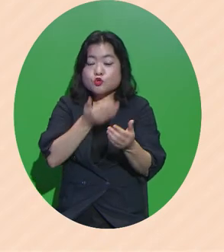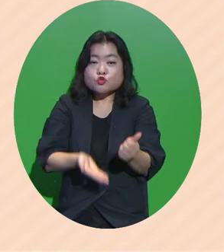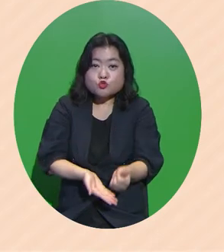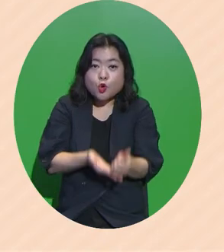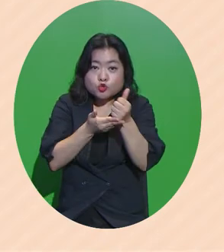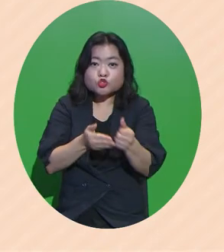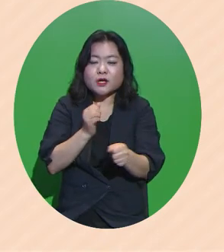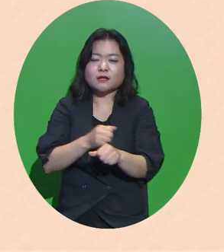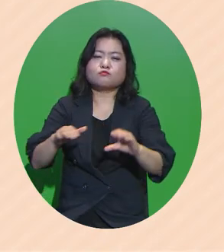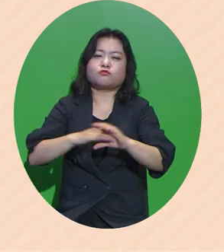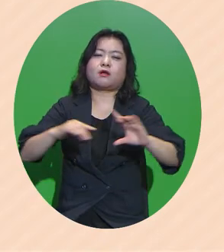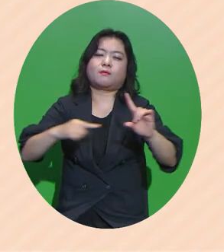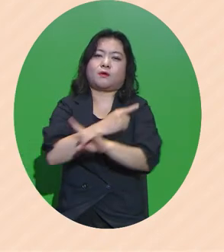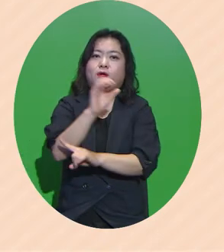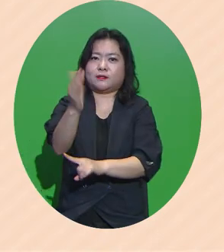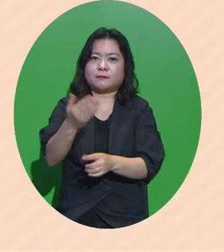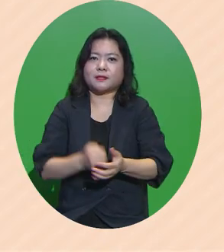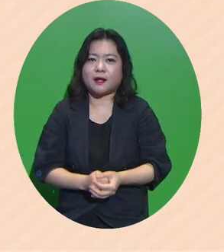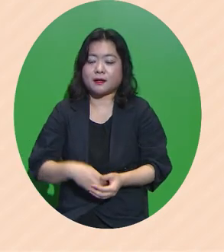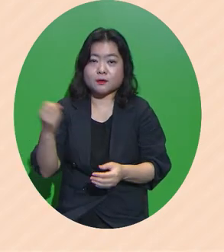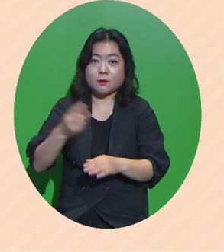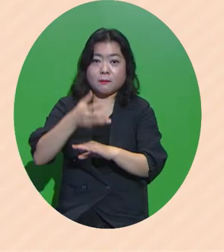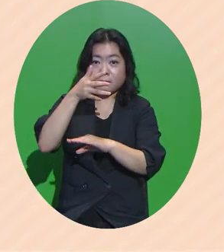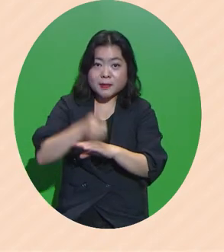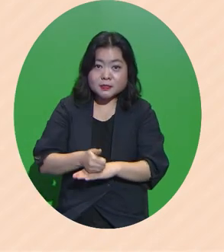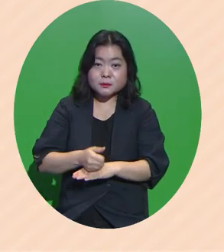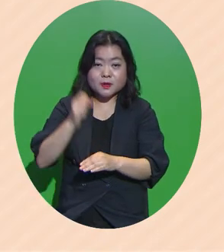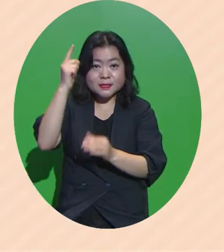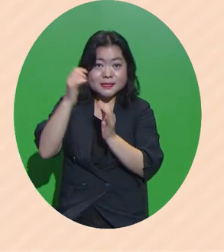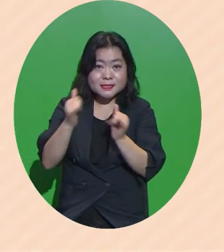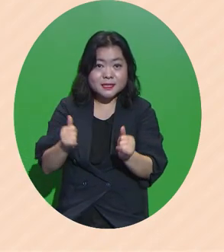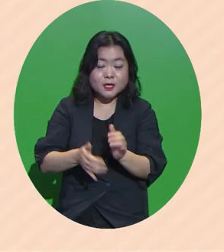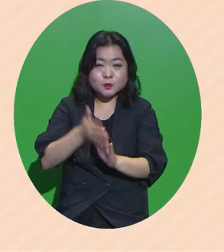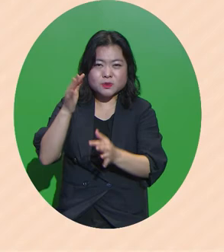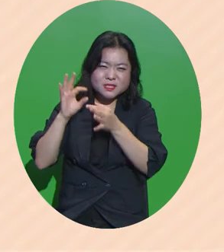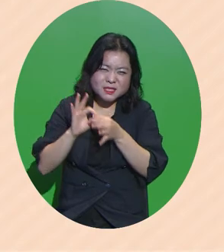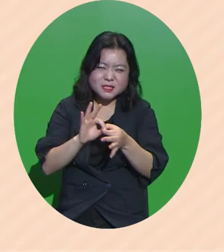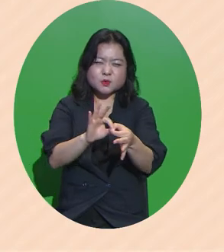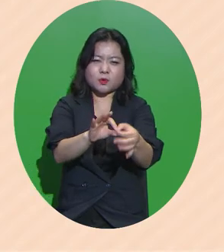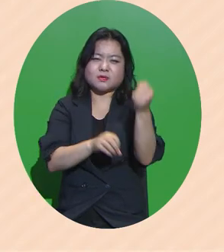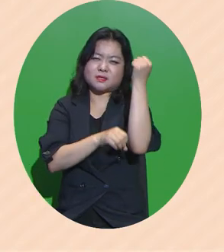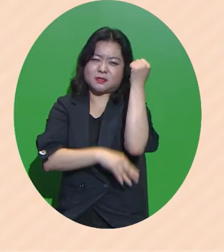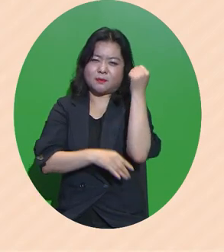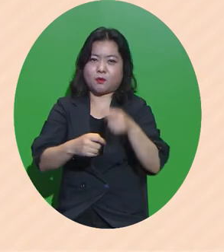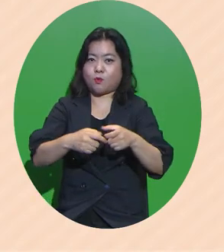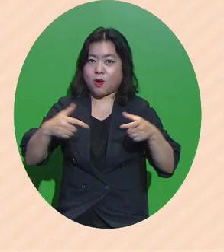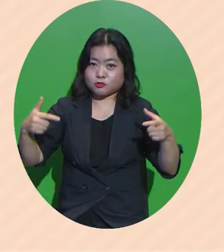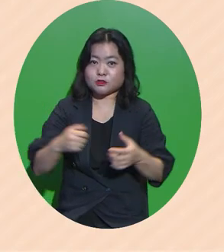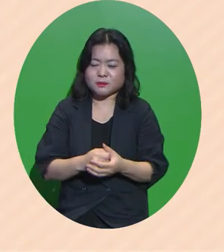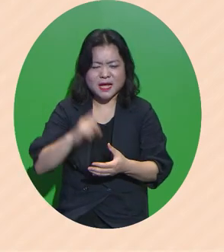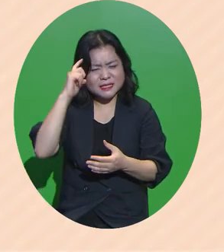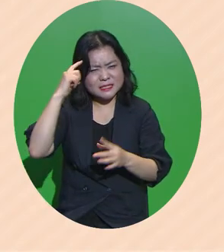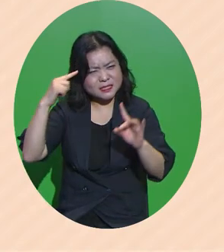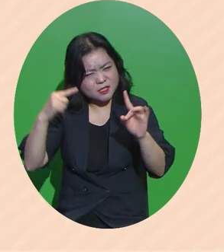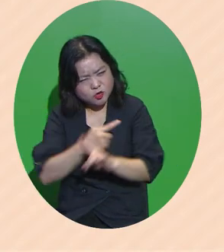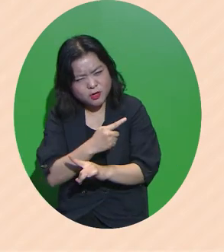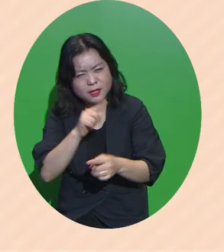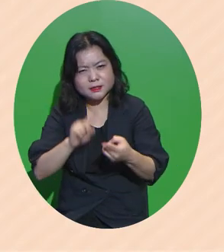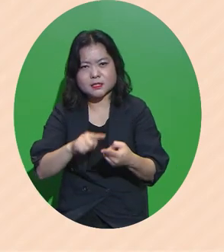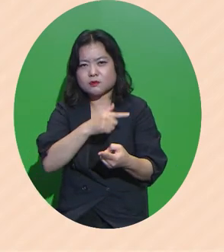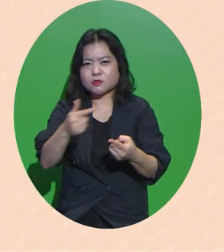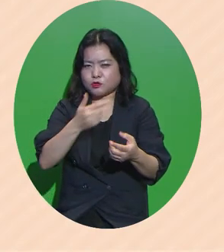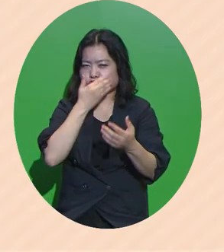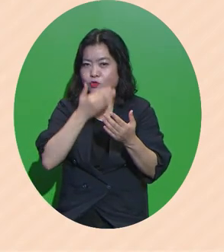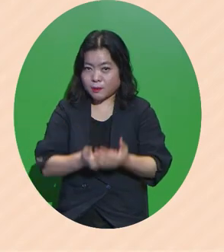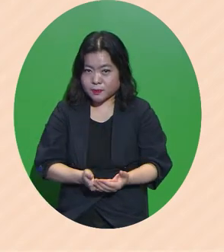바뀌어 나가야 합니다 그리고 마지막으로 인재도시 지속 기반 확충입니다 인식의 전환이 굉장히 중요합니다